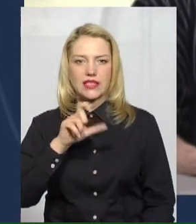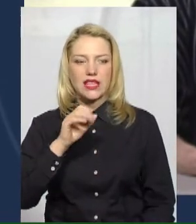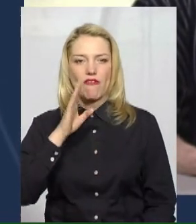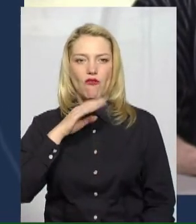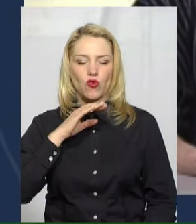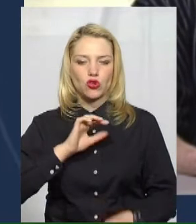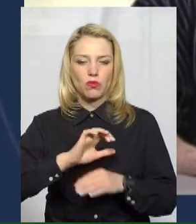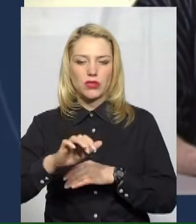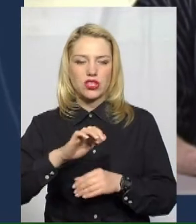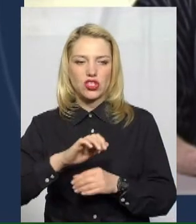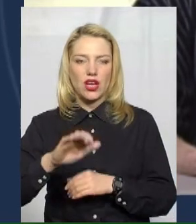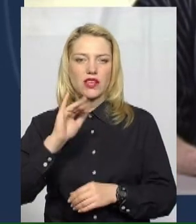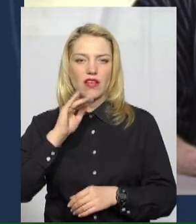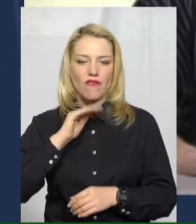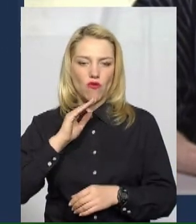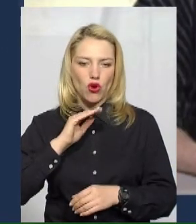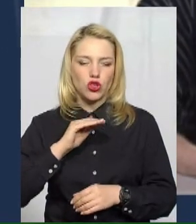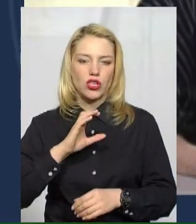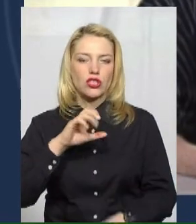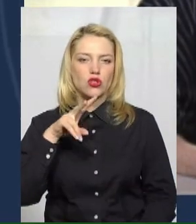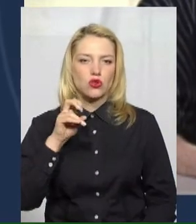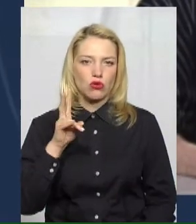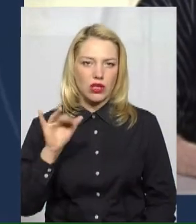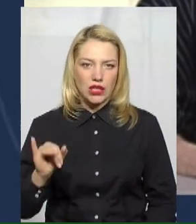водовідведення в період карантину?